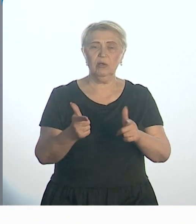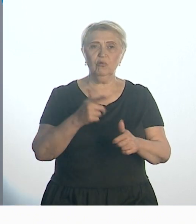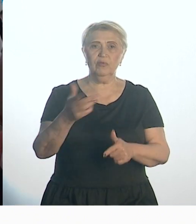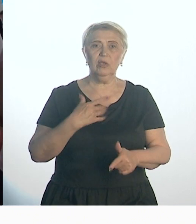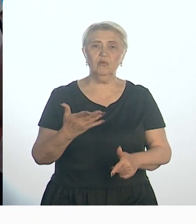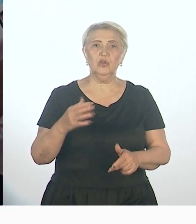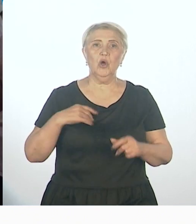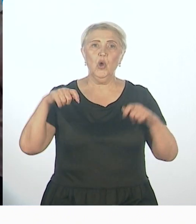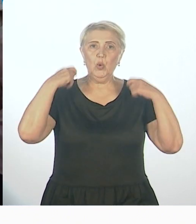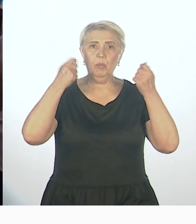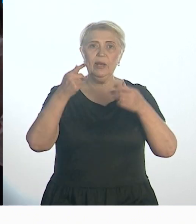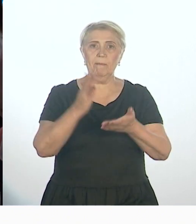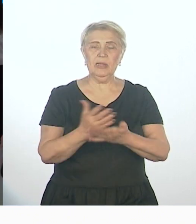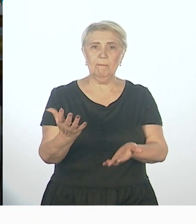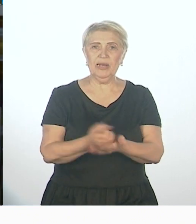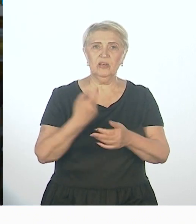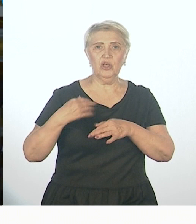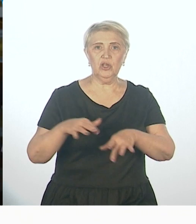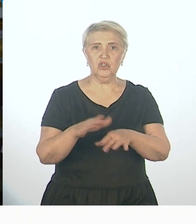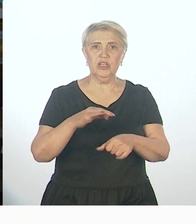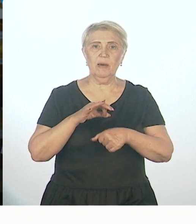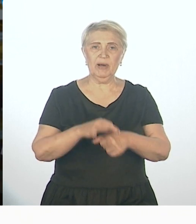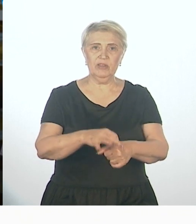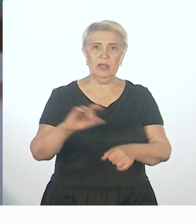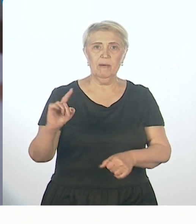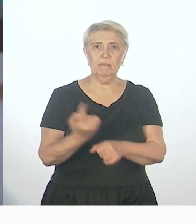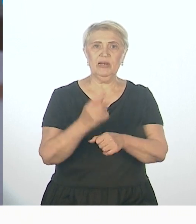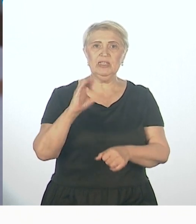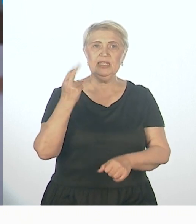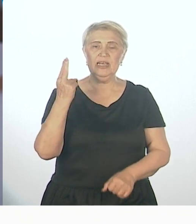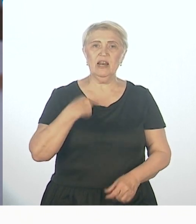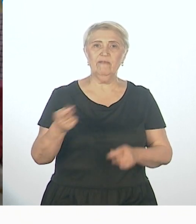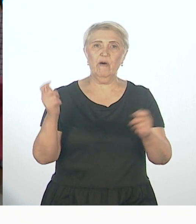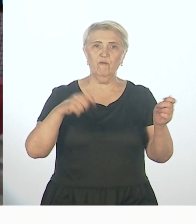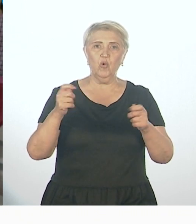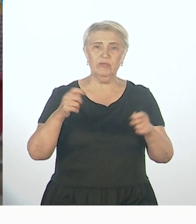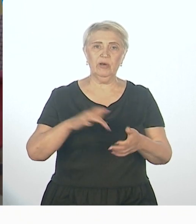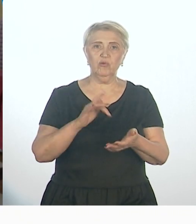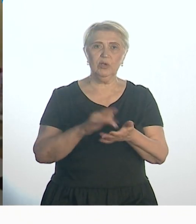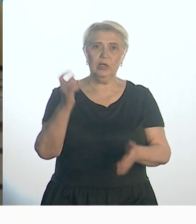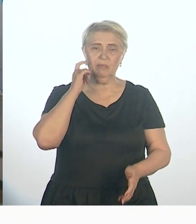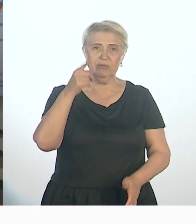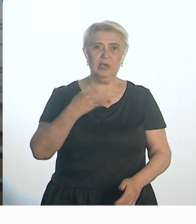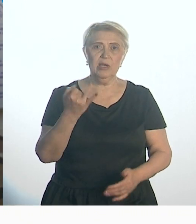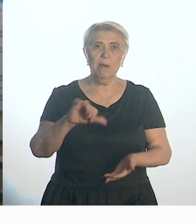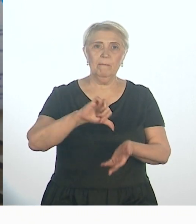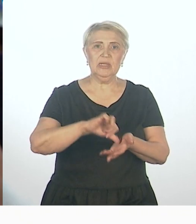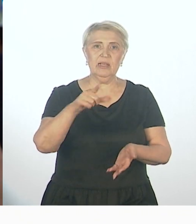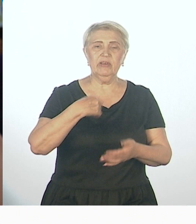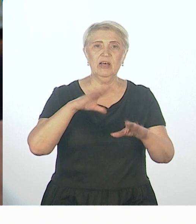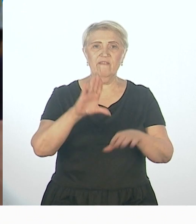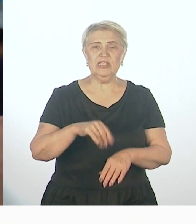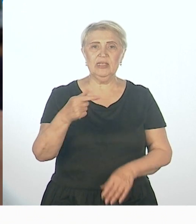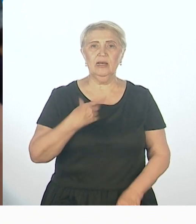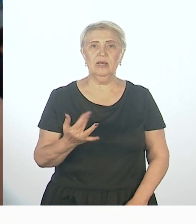Хабаровска было принято решение о проведении первого социального форума в городе Хабаровске, который и представит все